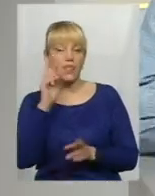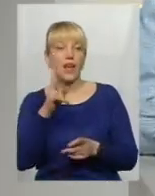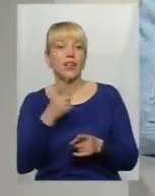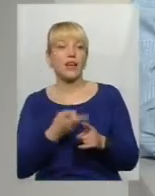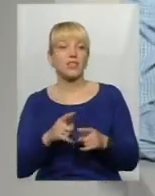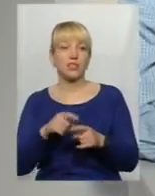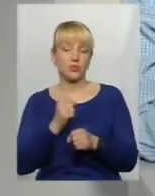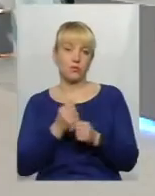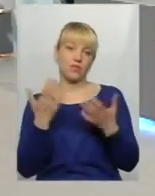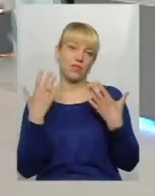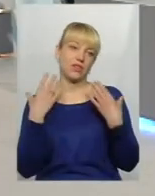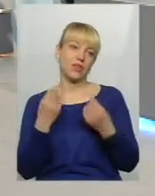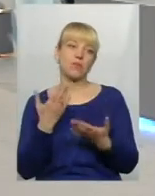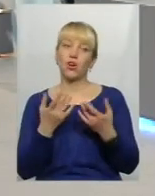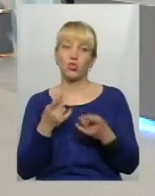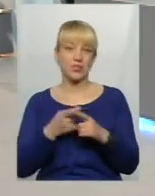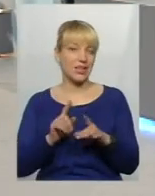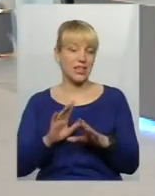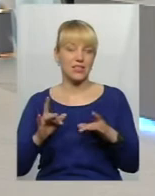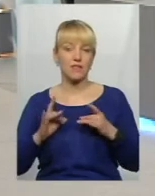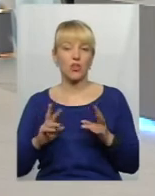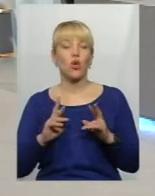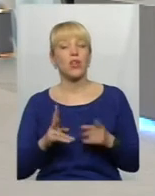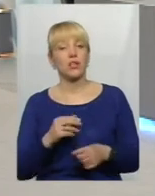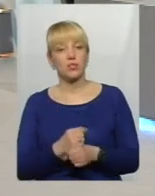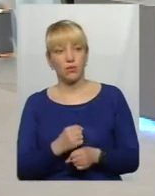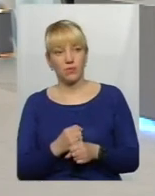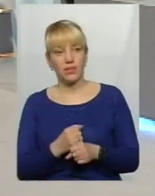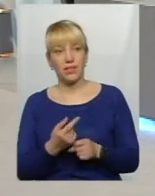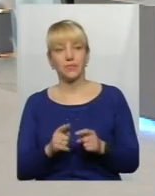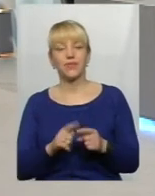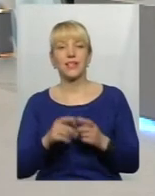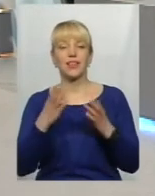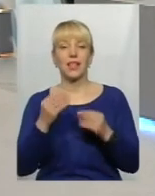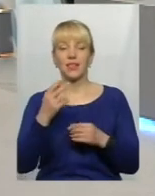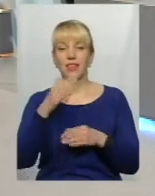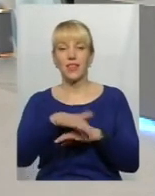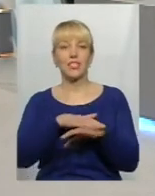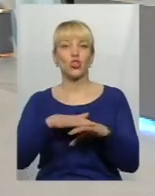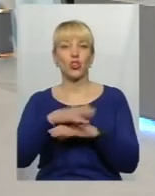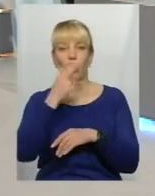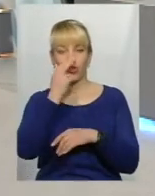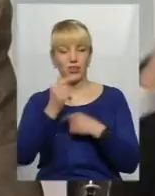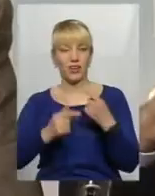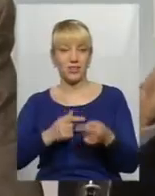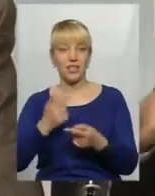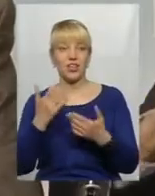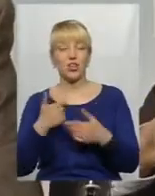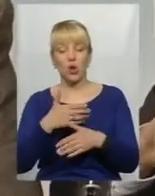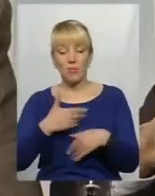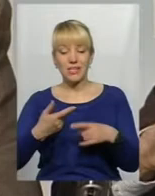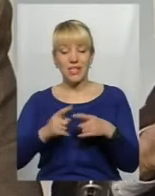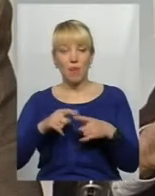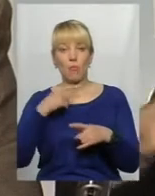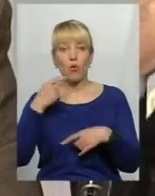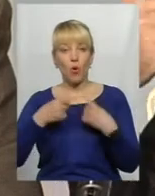вихідним? Якщо це не свято, то як його зробити? Це швидше день національної традиції. Якщо ми оце проговорили, і цей підтекст